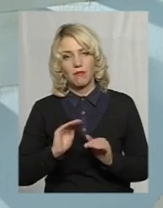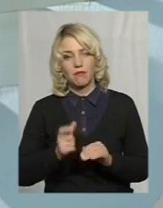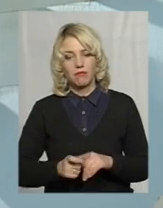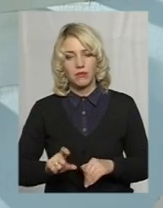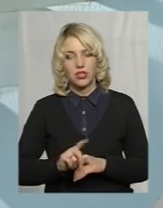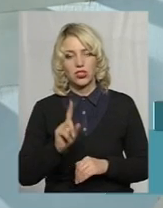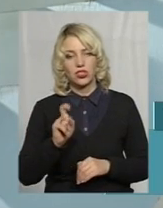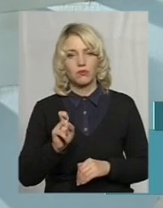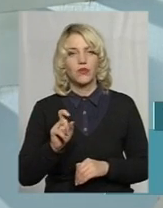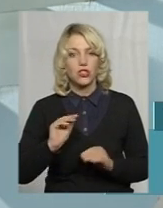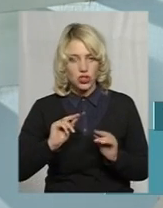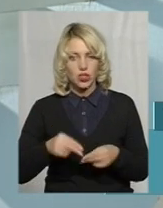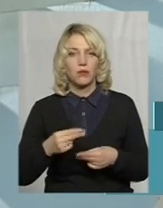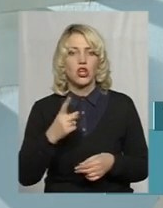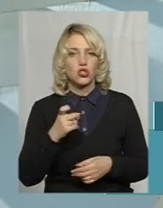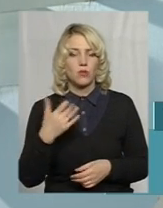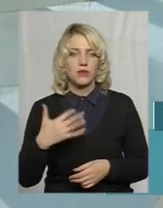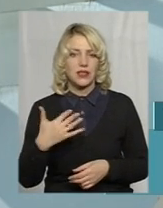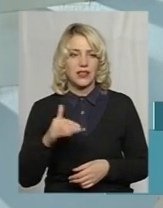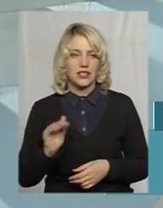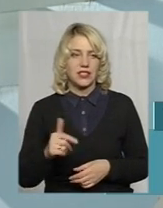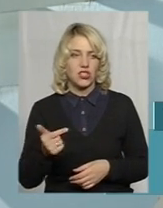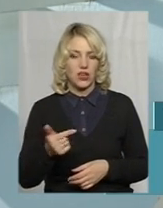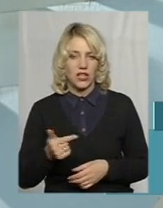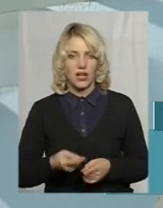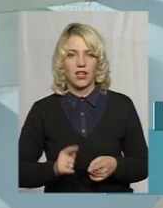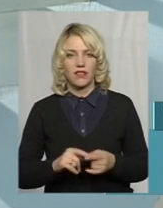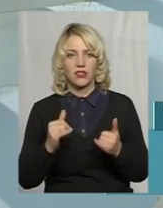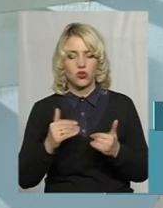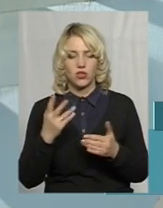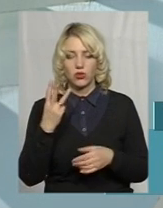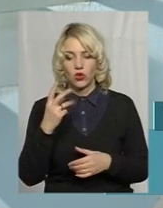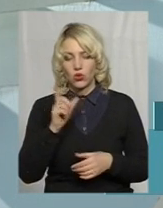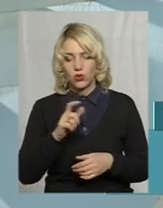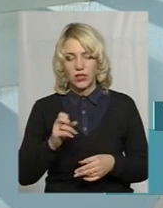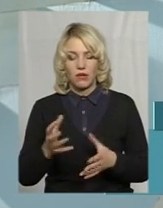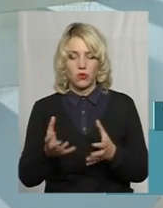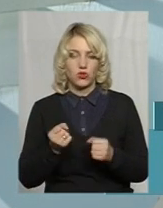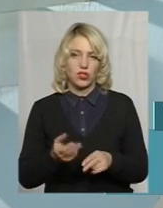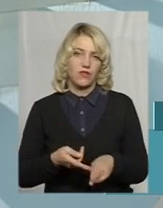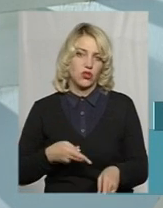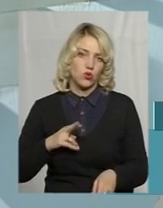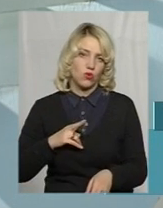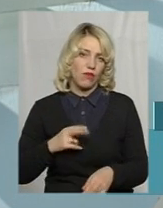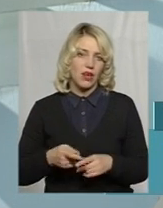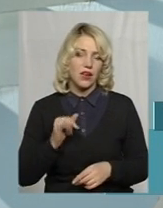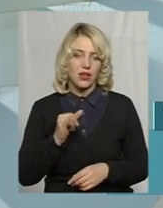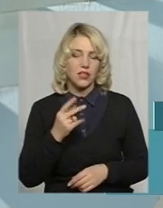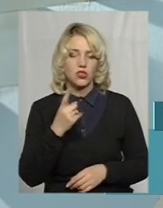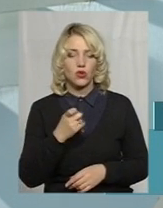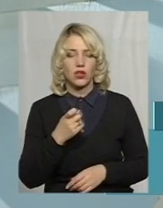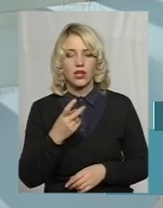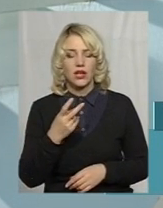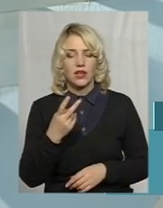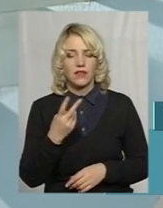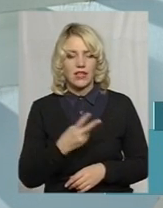тисяч гривень. На сьогодні в нас, як я вже сказала, троє людей отримали відшкодування. 125 і 4